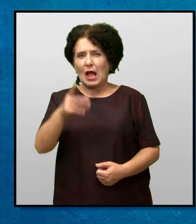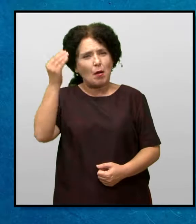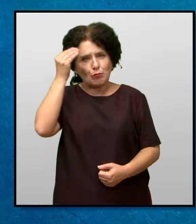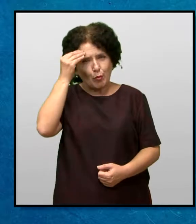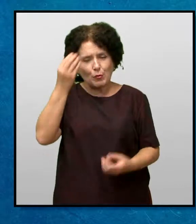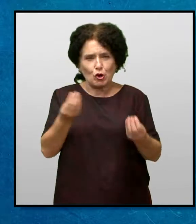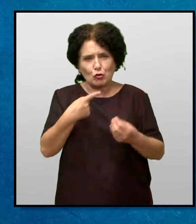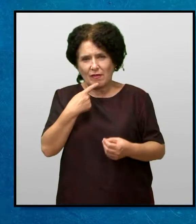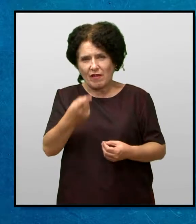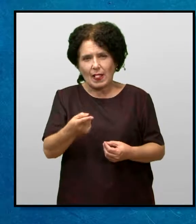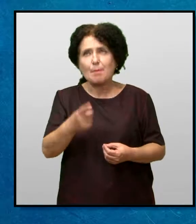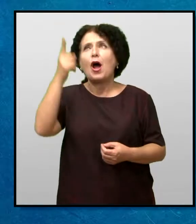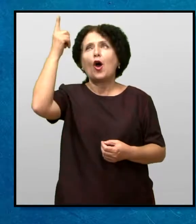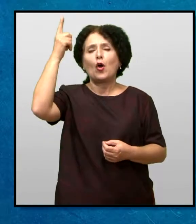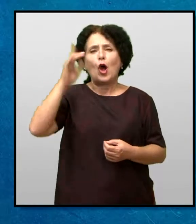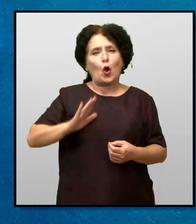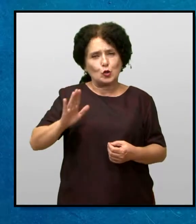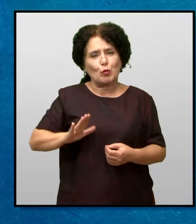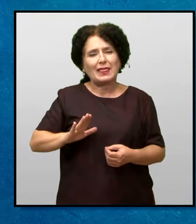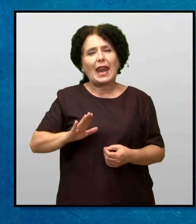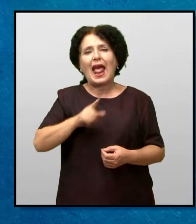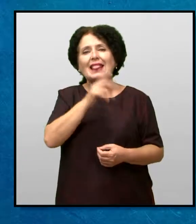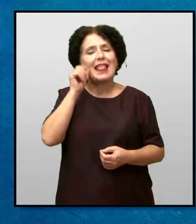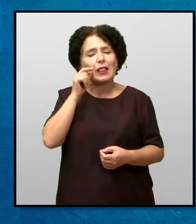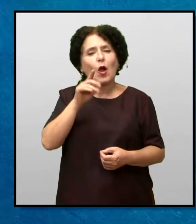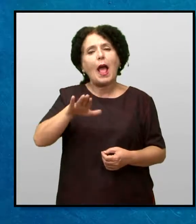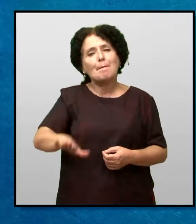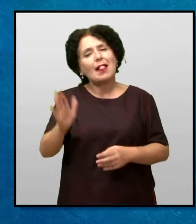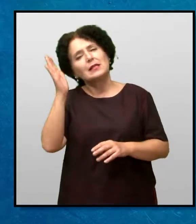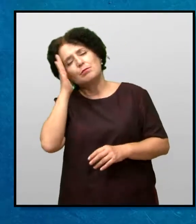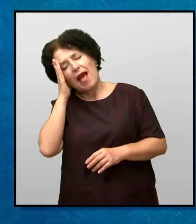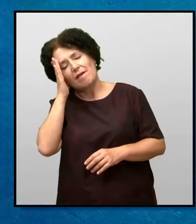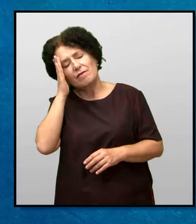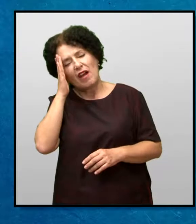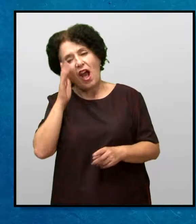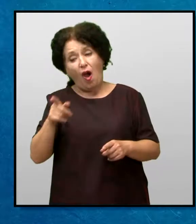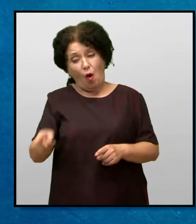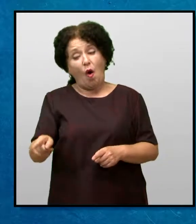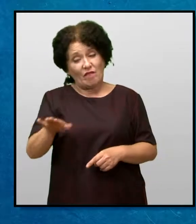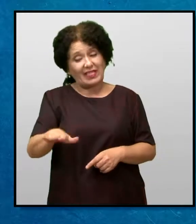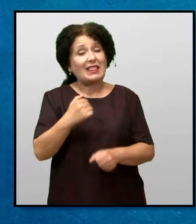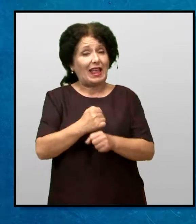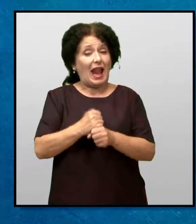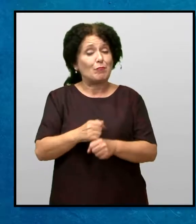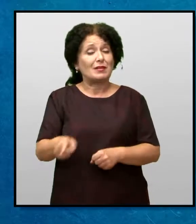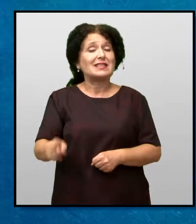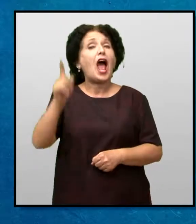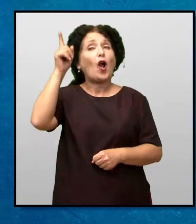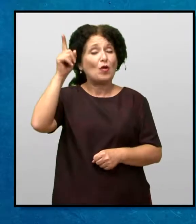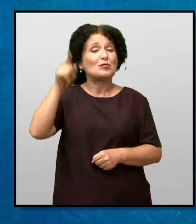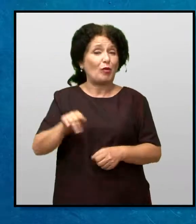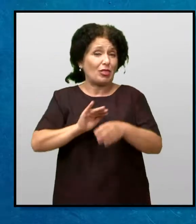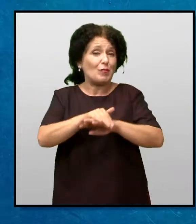Помни што ти велам Рече господин Джонс кога Мери легна да спие Ова дете ке работи за Бог